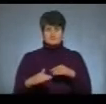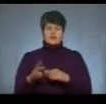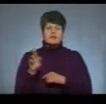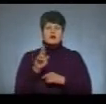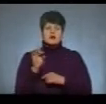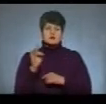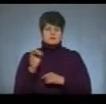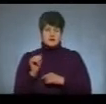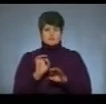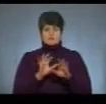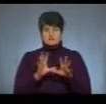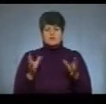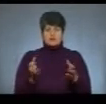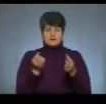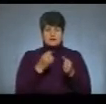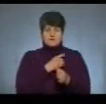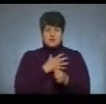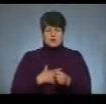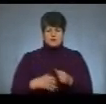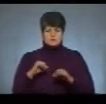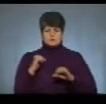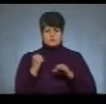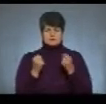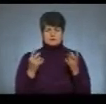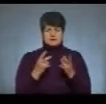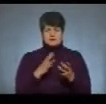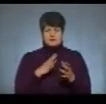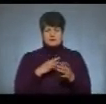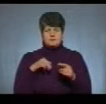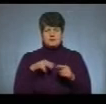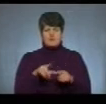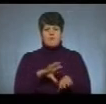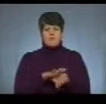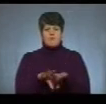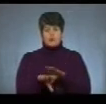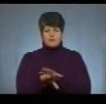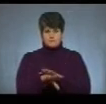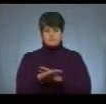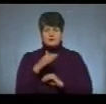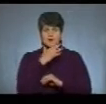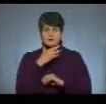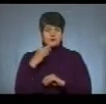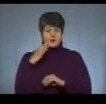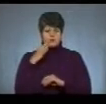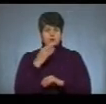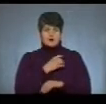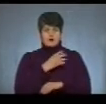розповідає, аби врятувати поранених товаришів, довелося піти в полон. Багато ранених